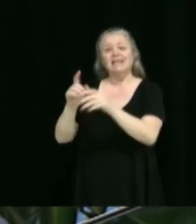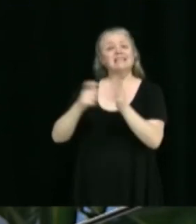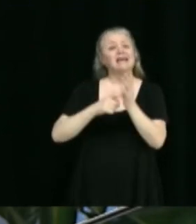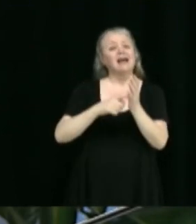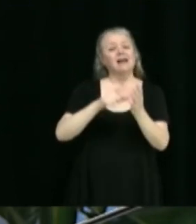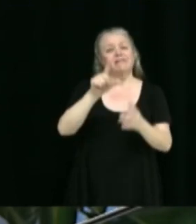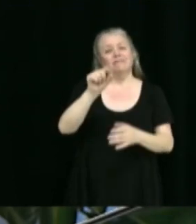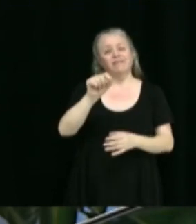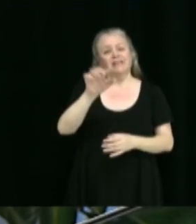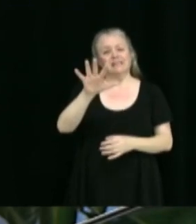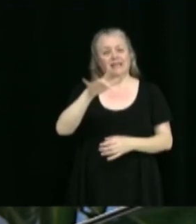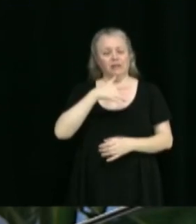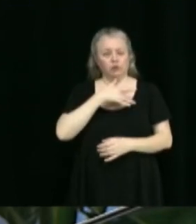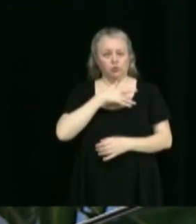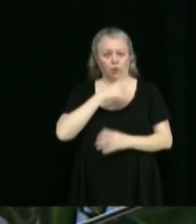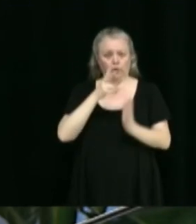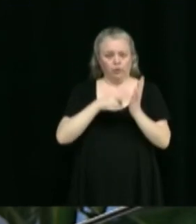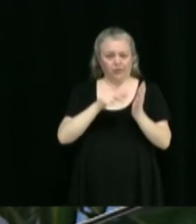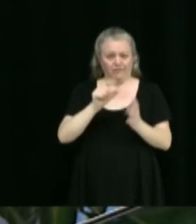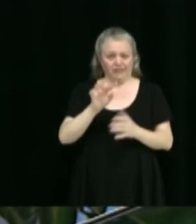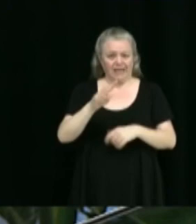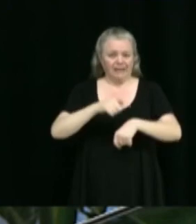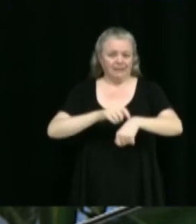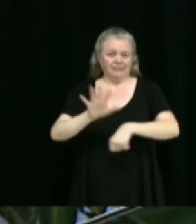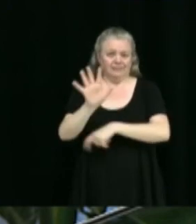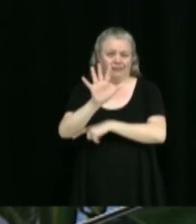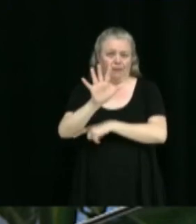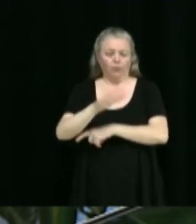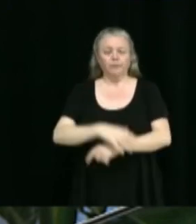le 25 juin 2024 à 17 heures.